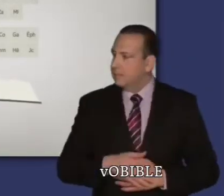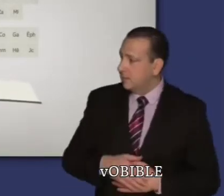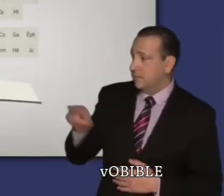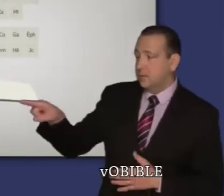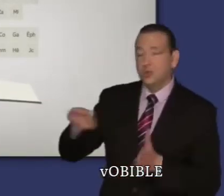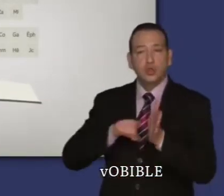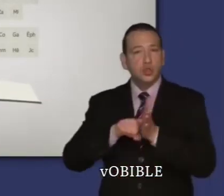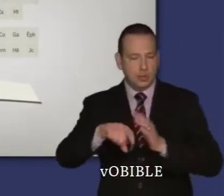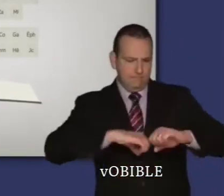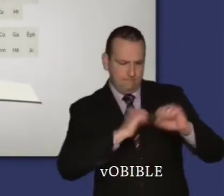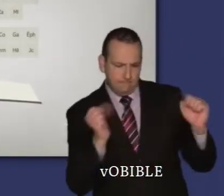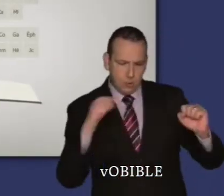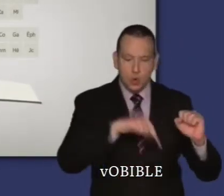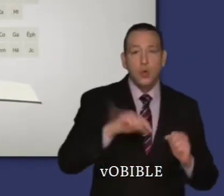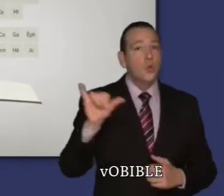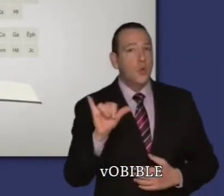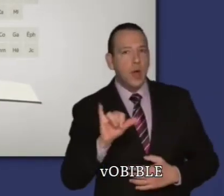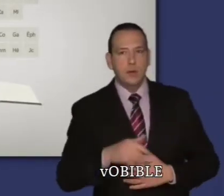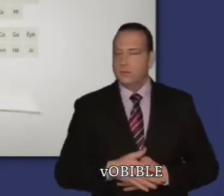Introduction au Livre de la Genèse